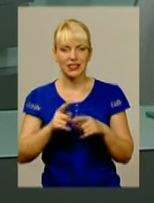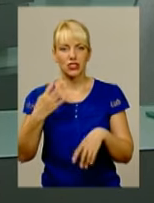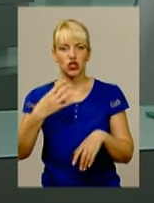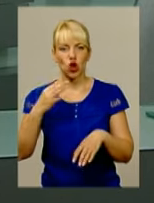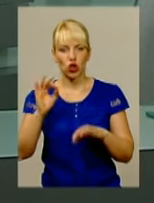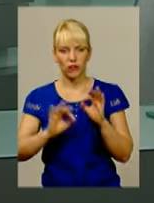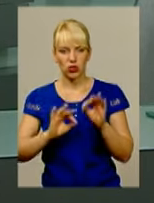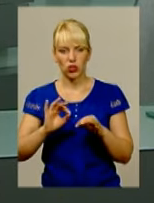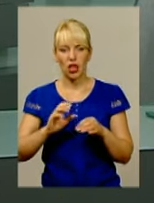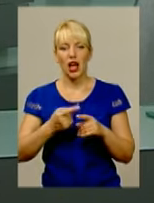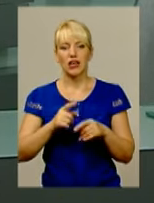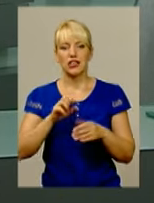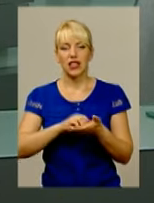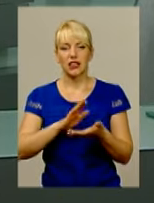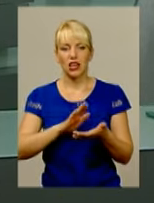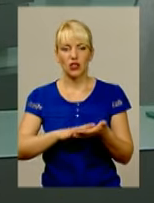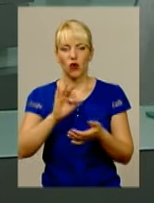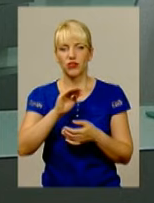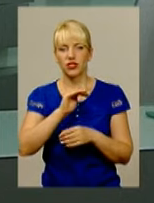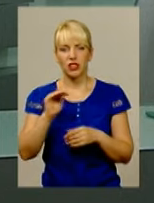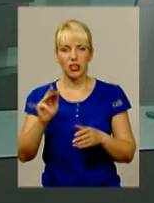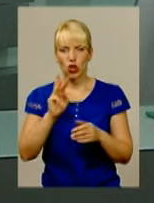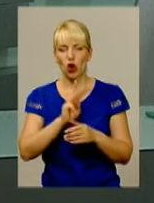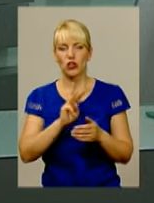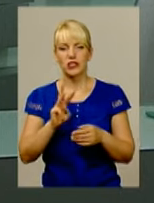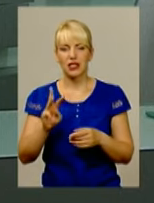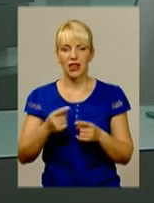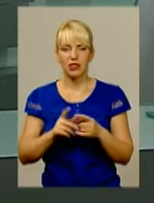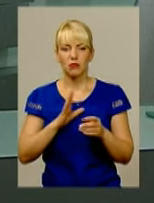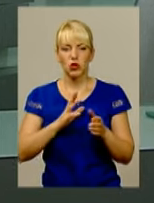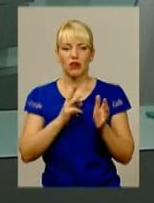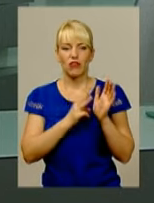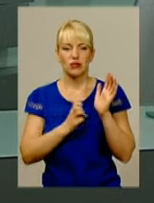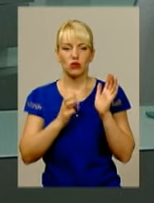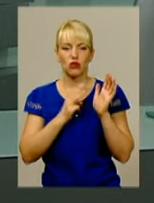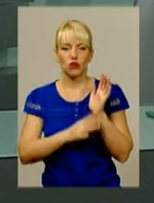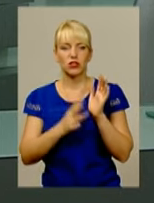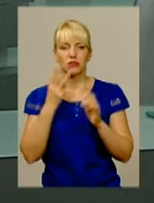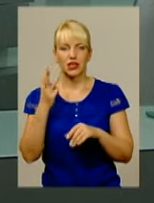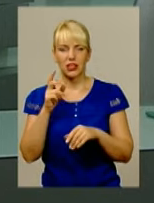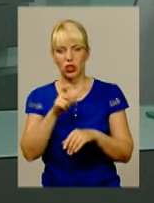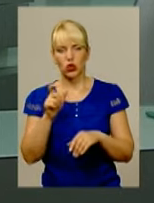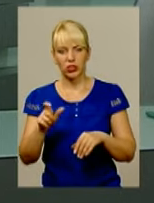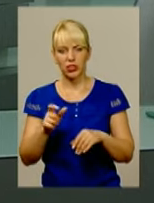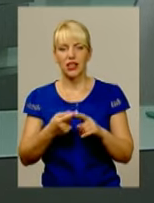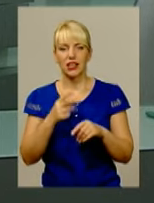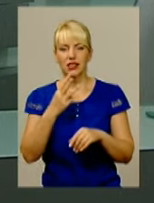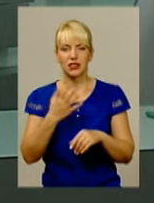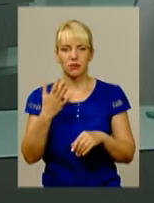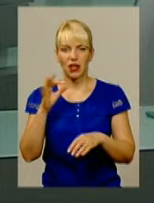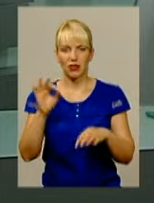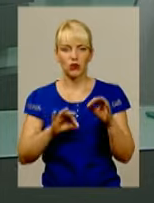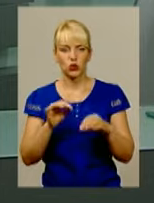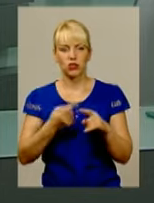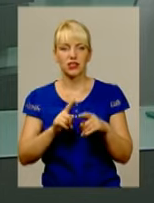сайту Хмельницького обласного управління міліції, обласному центрі заяв подавило 803 громадянини, і з них 35%